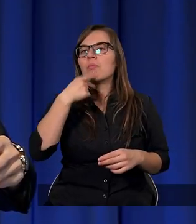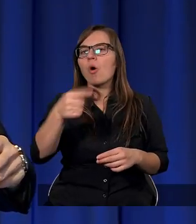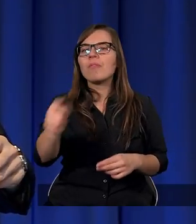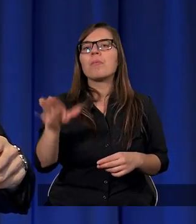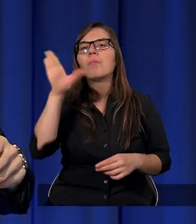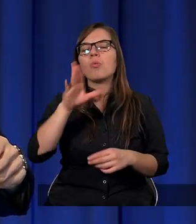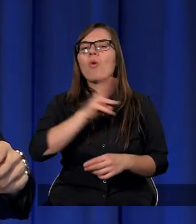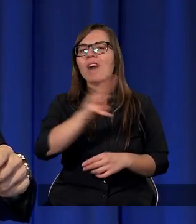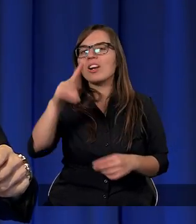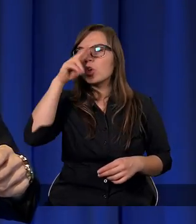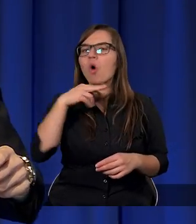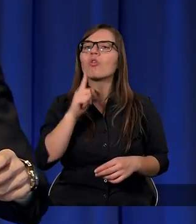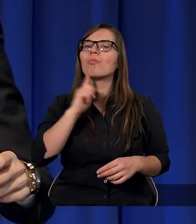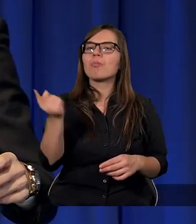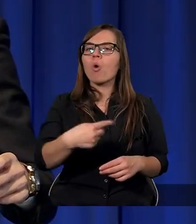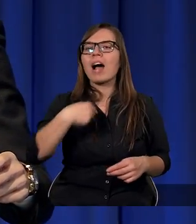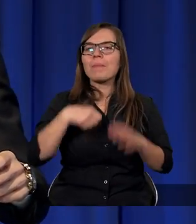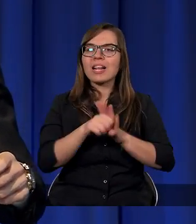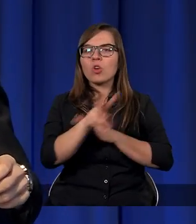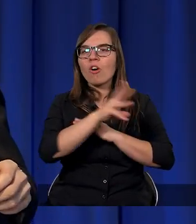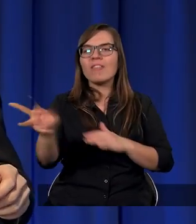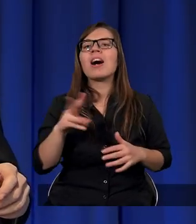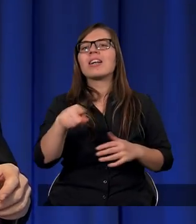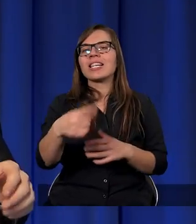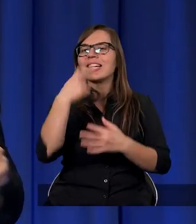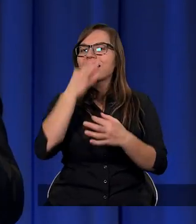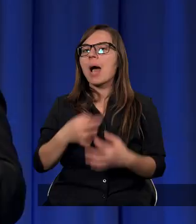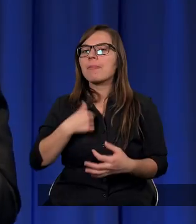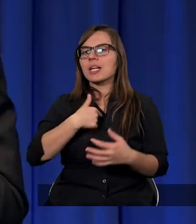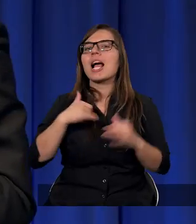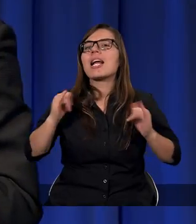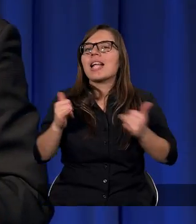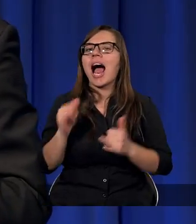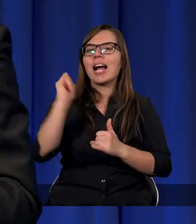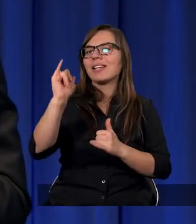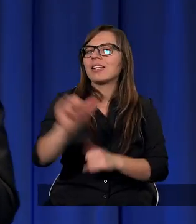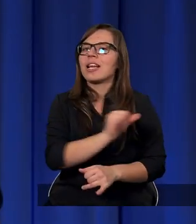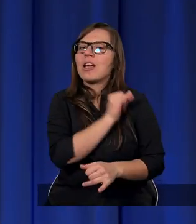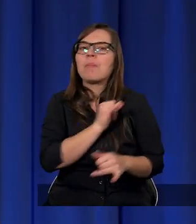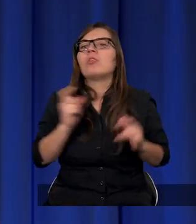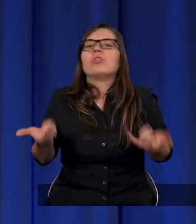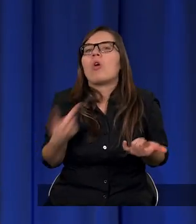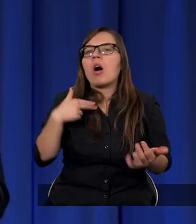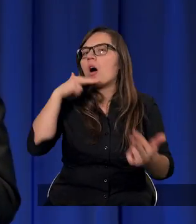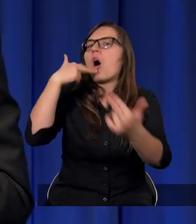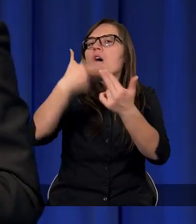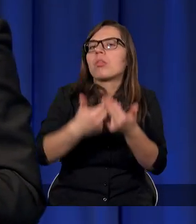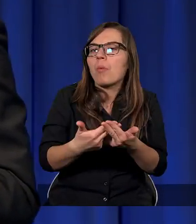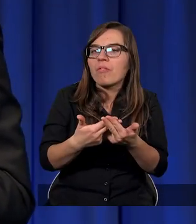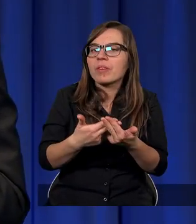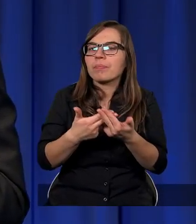Bóg waszych ojców posłał mnie do was, a oni zapytają mnie jakie jest jego imię, cóż im odpowiem.